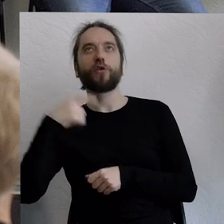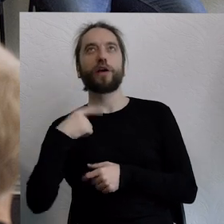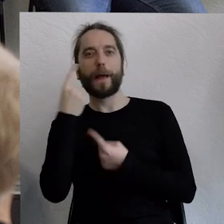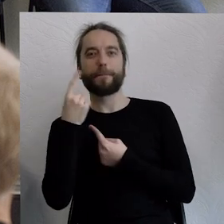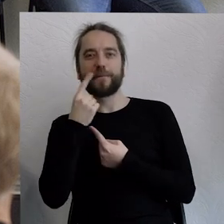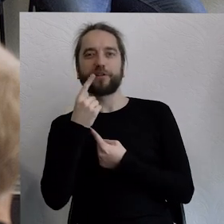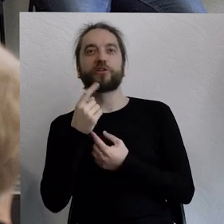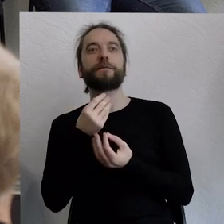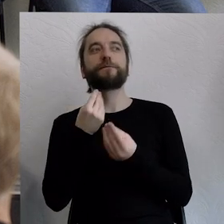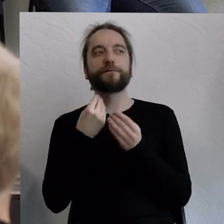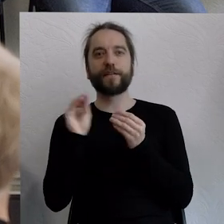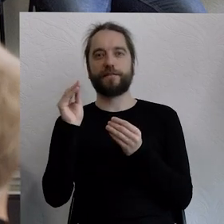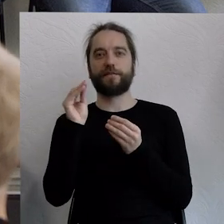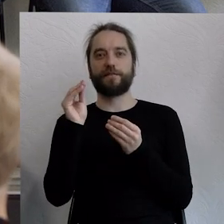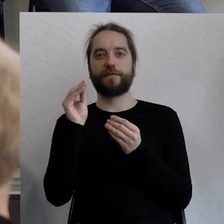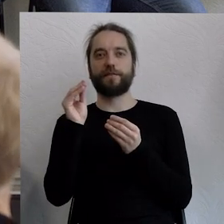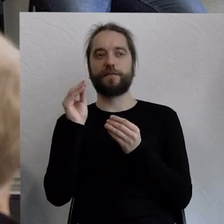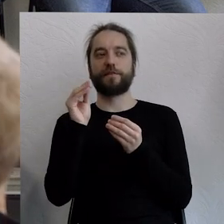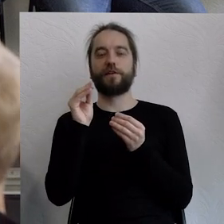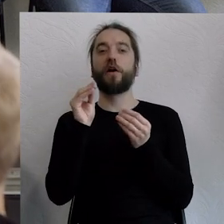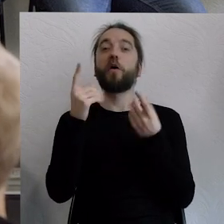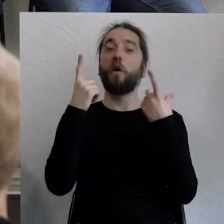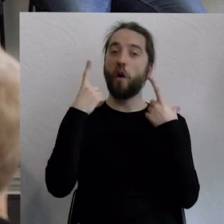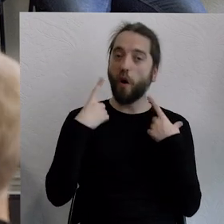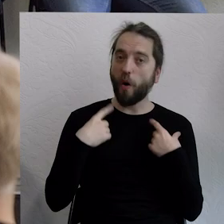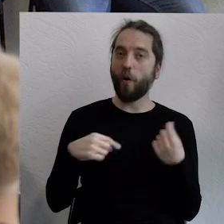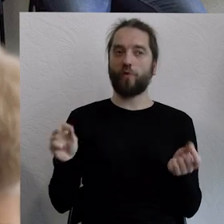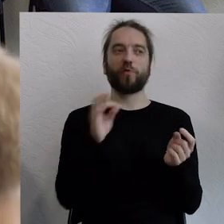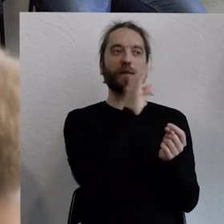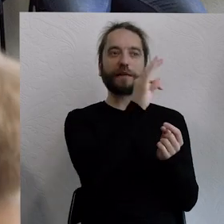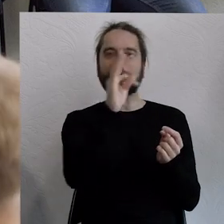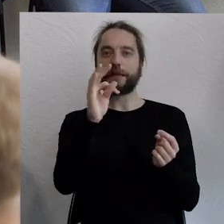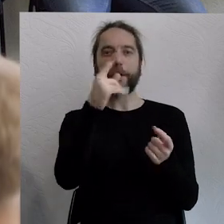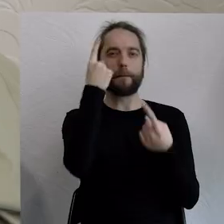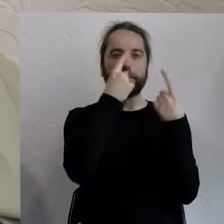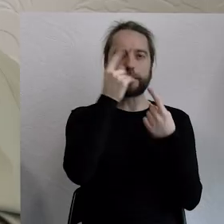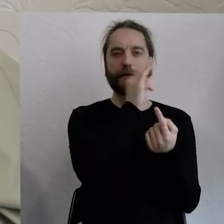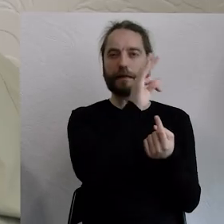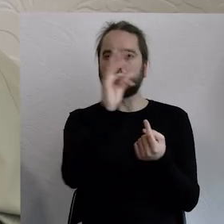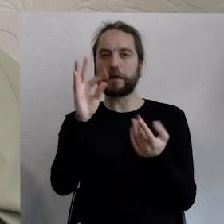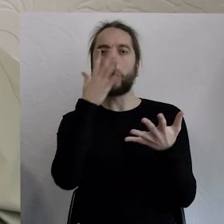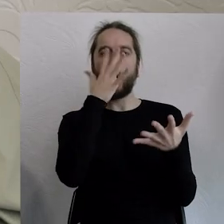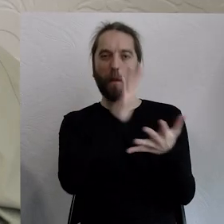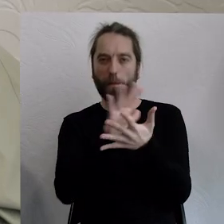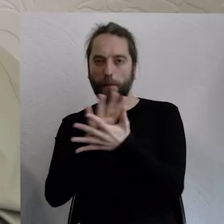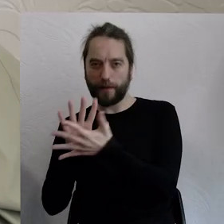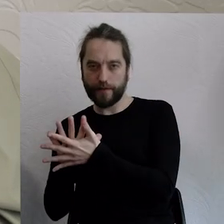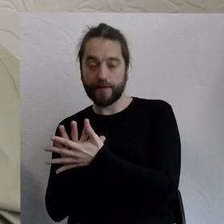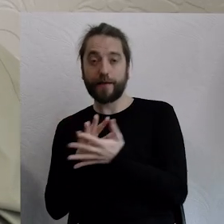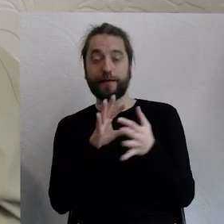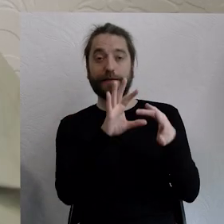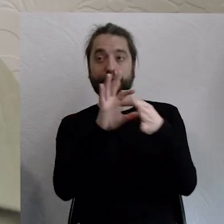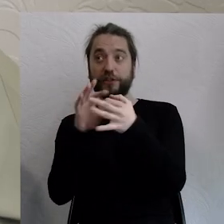głosów i przy dobrym założeniu tego, że tworzona przez nas technologia też jest